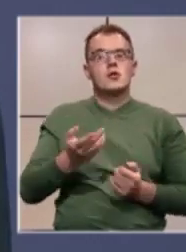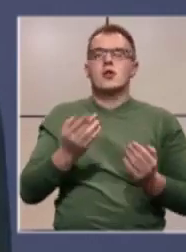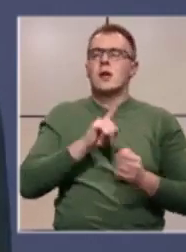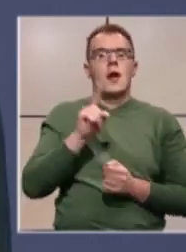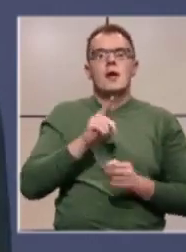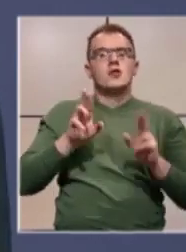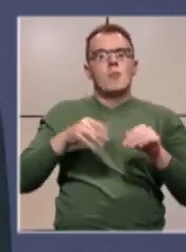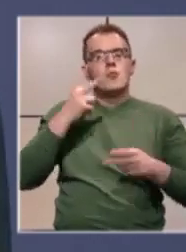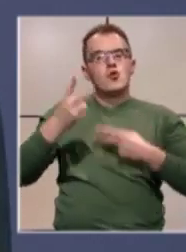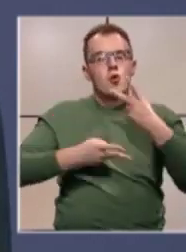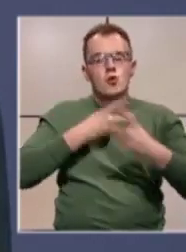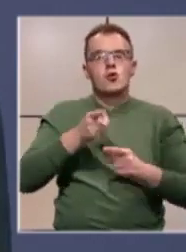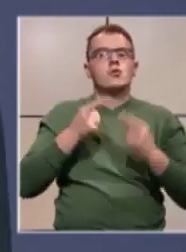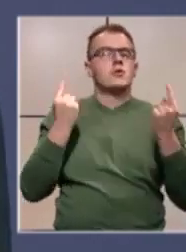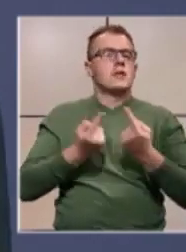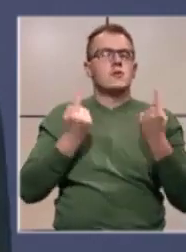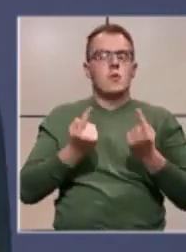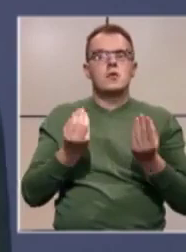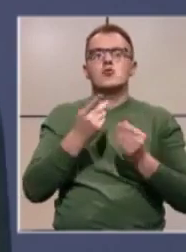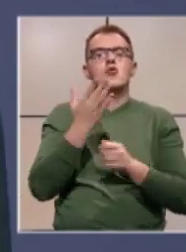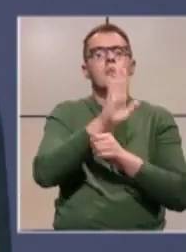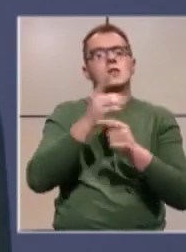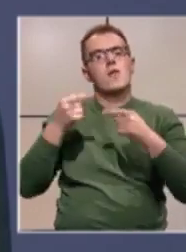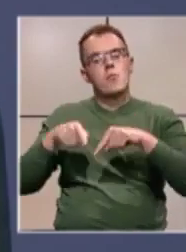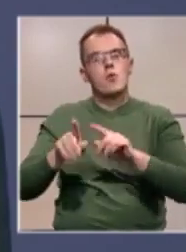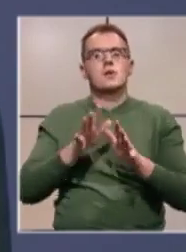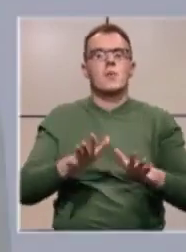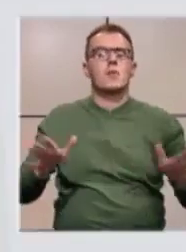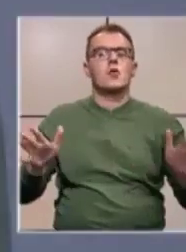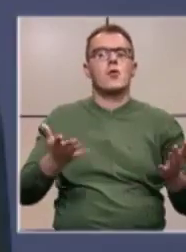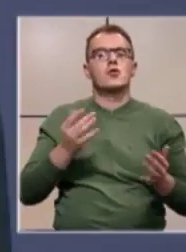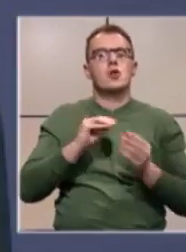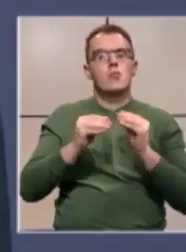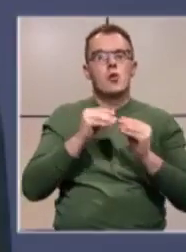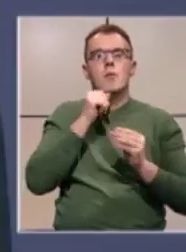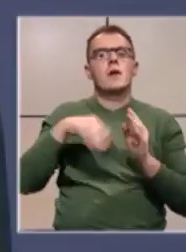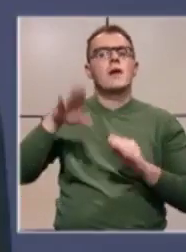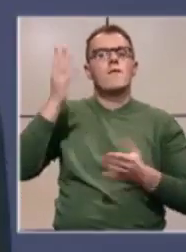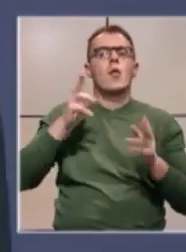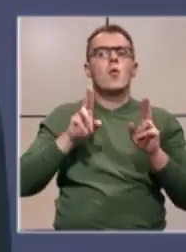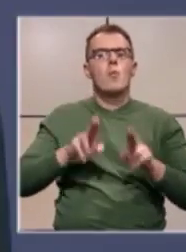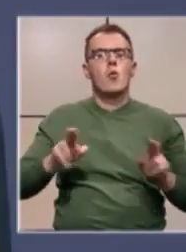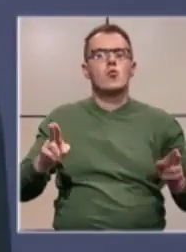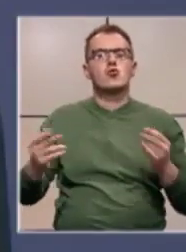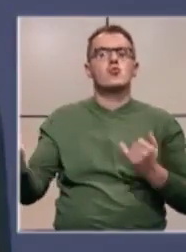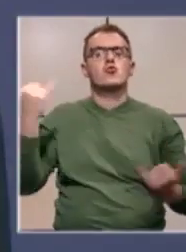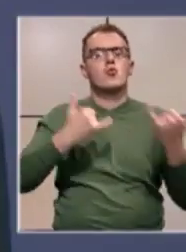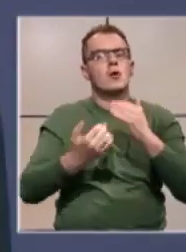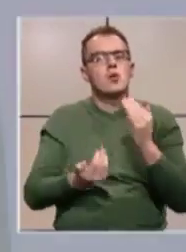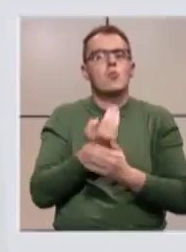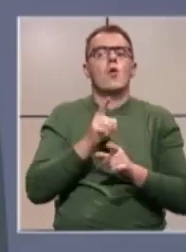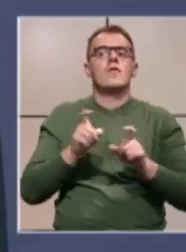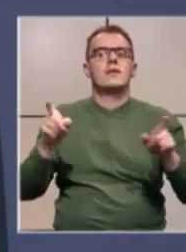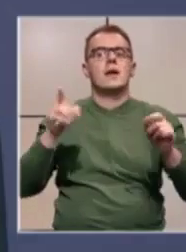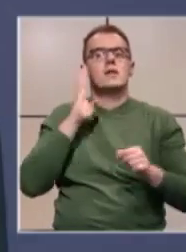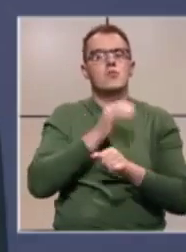nećemo moći kontrolisati situaciju, što predstavlja poseban epidemiološki rizik i veliku mogućnost unosa ponovne zaraze u Bosni i